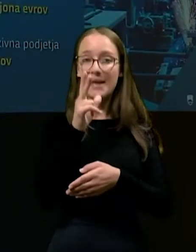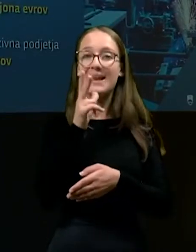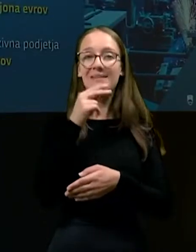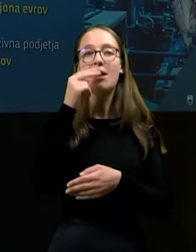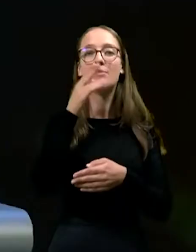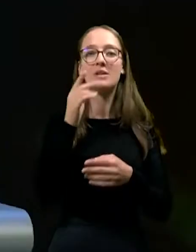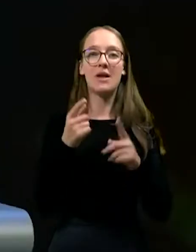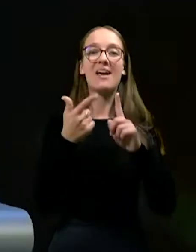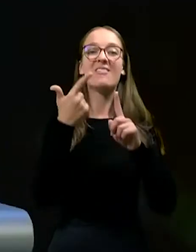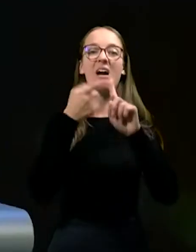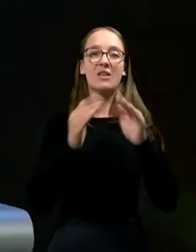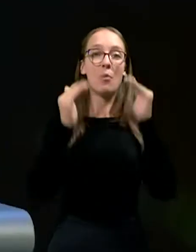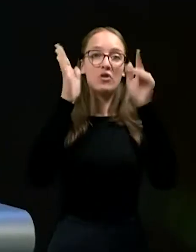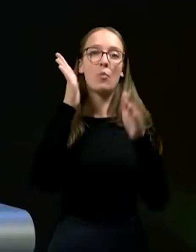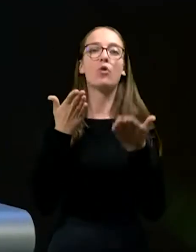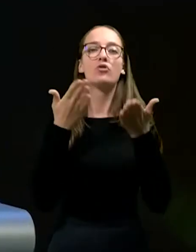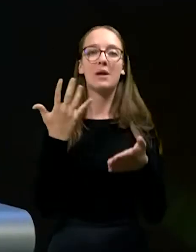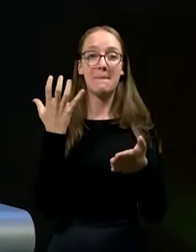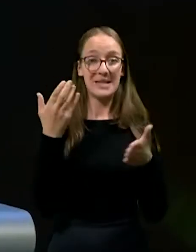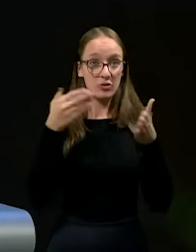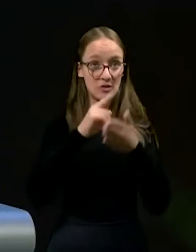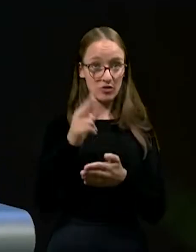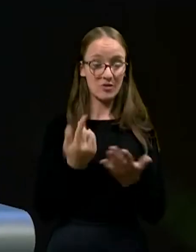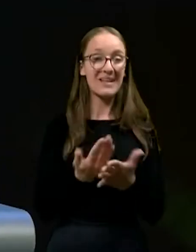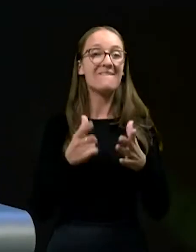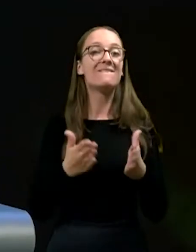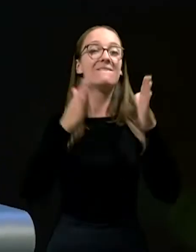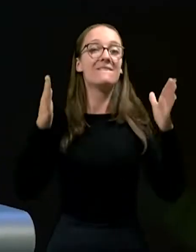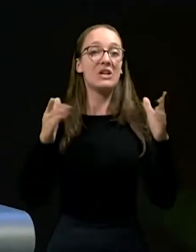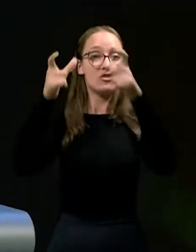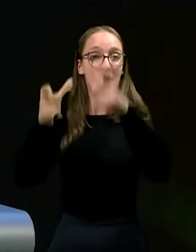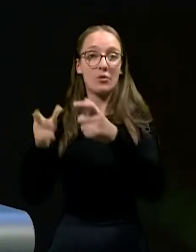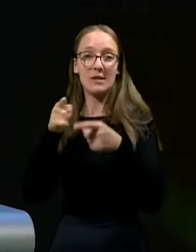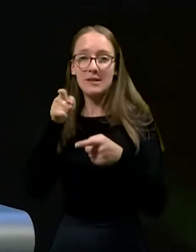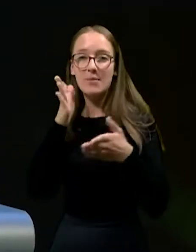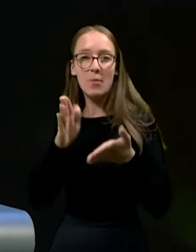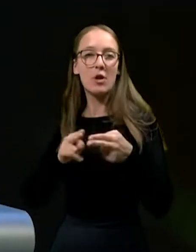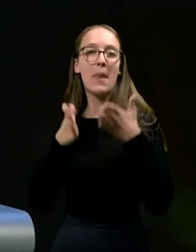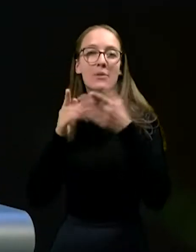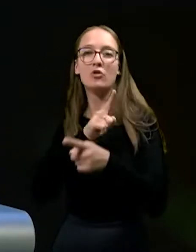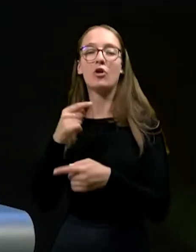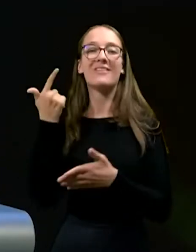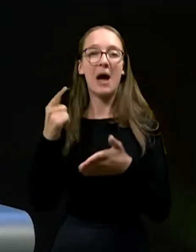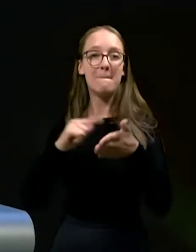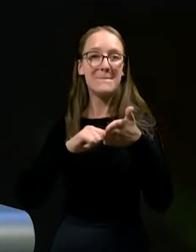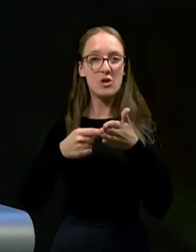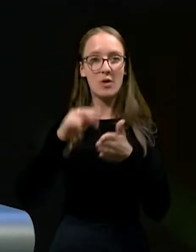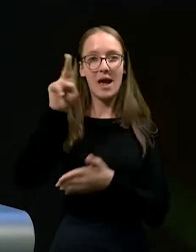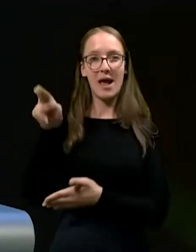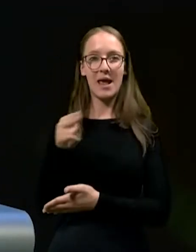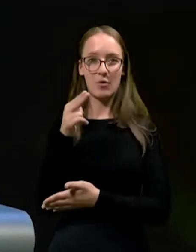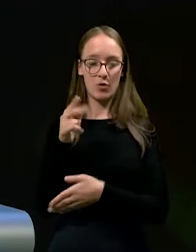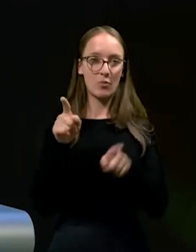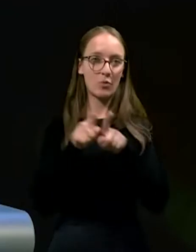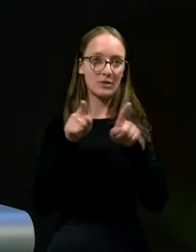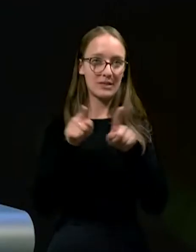bodo dobili teh 500 tisoč evrov. Za večja podjetja pa bomo namenjeni tudi do 2 milijona evrov pod